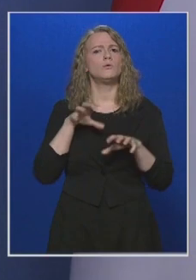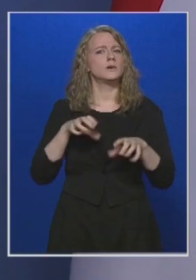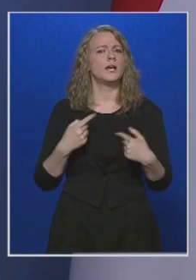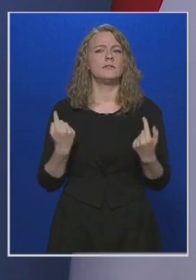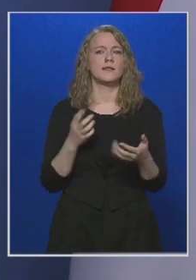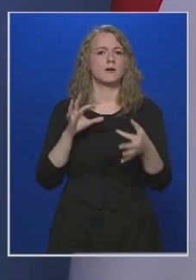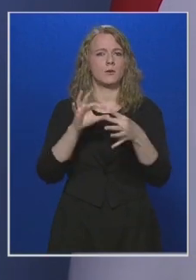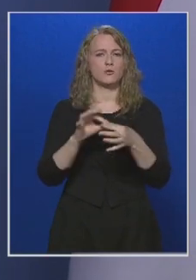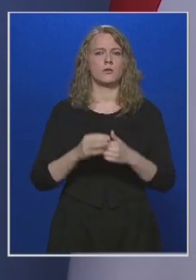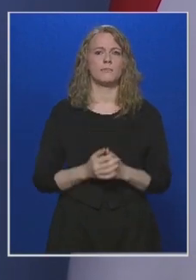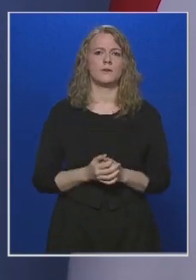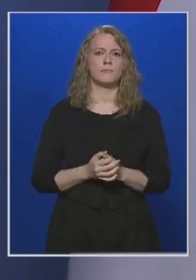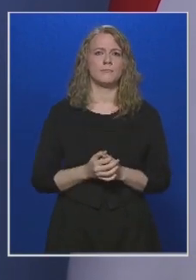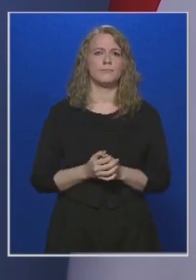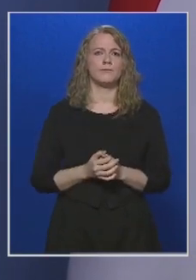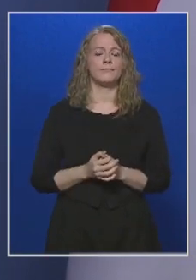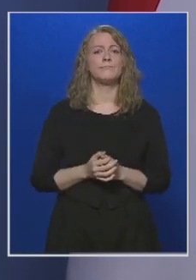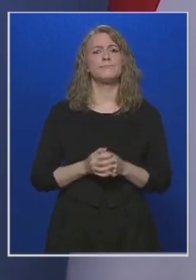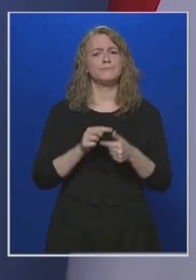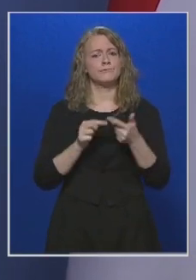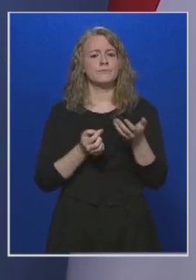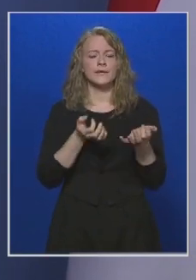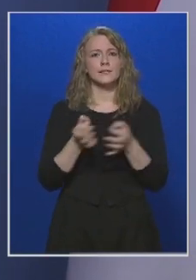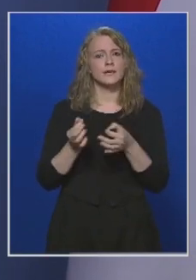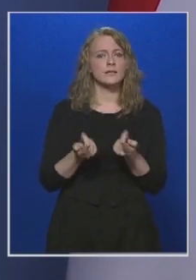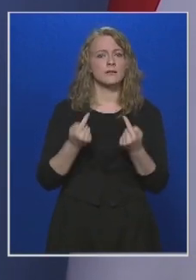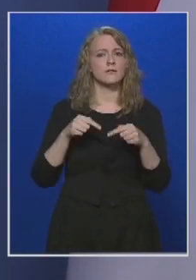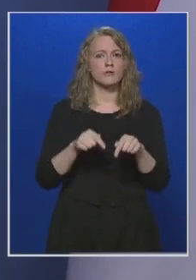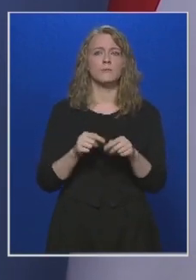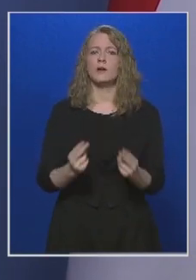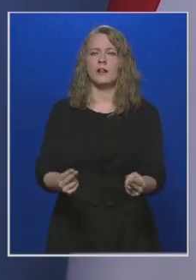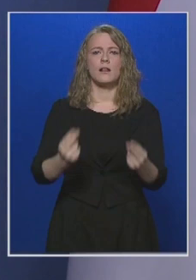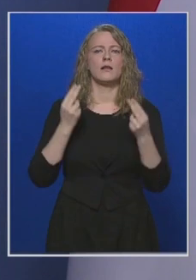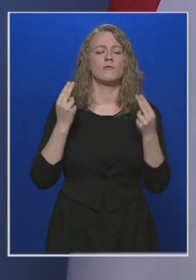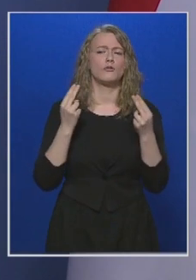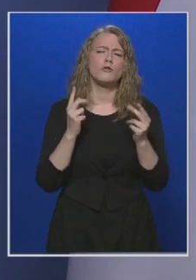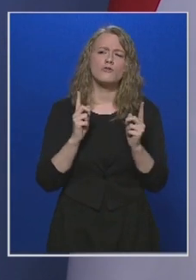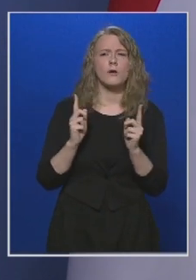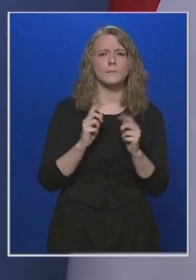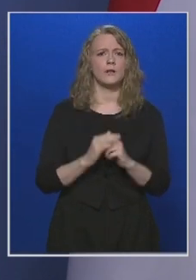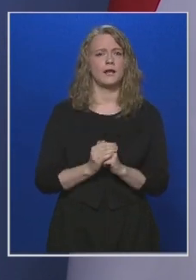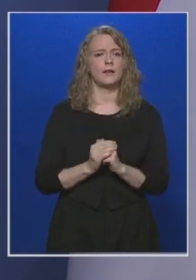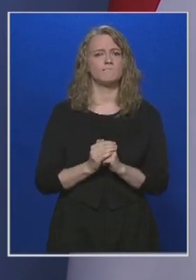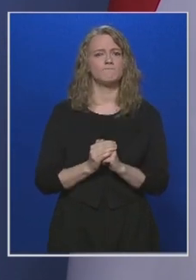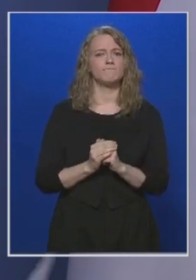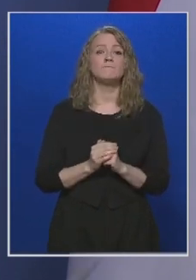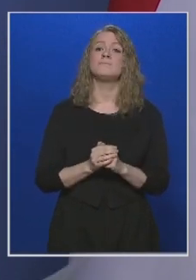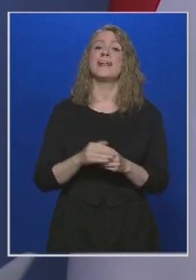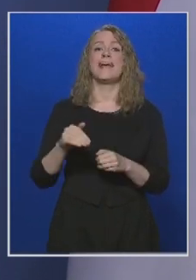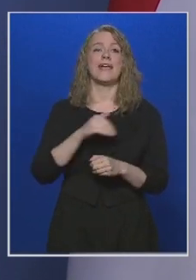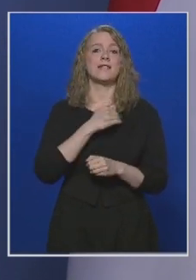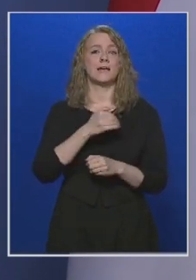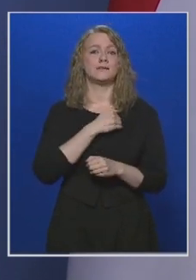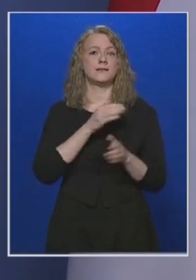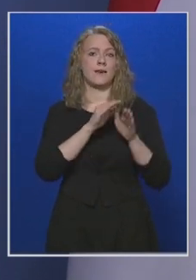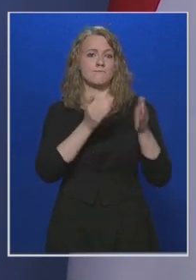kapcsolatosan. Az egyes intézkedések közül a legfontosabb talán az, hogy az egyetemek